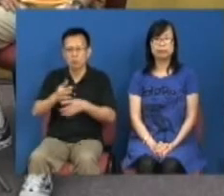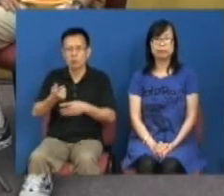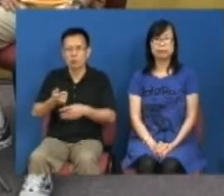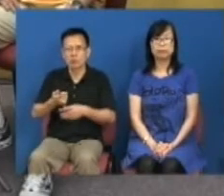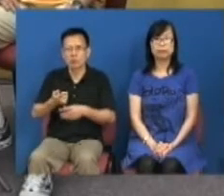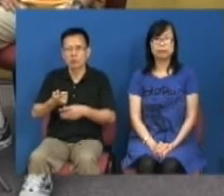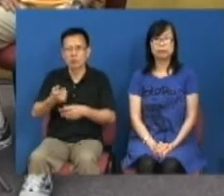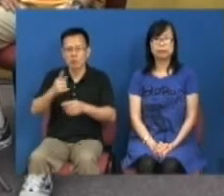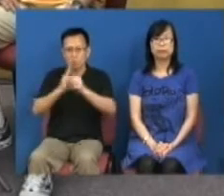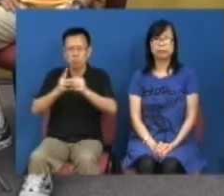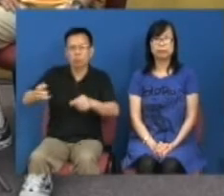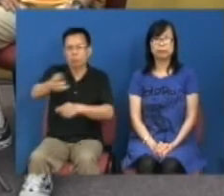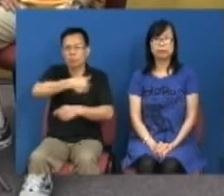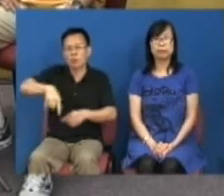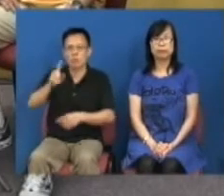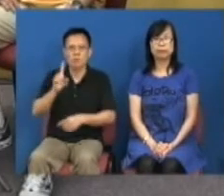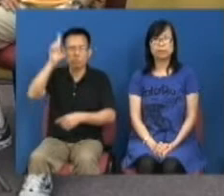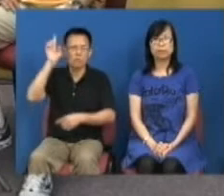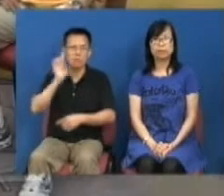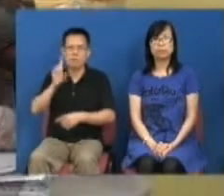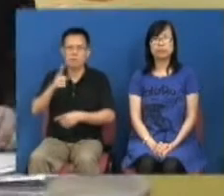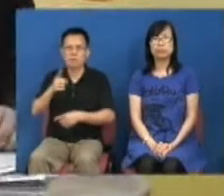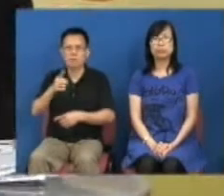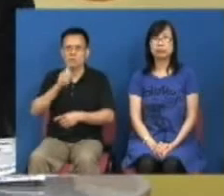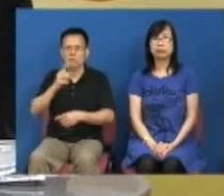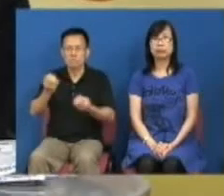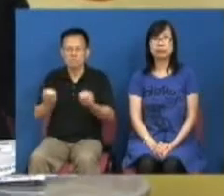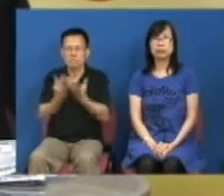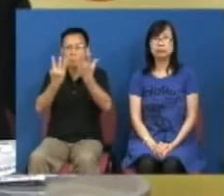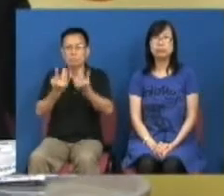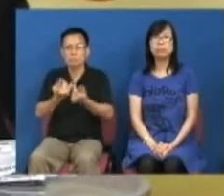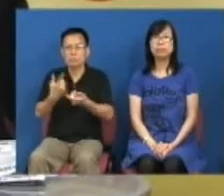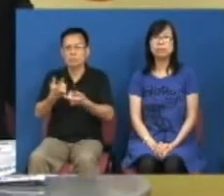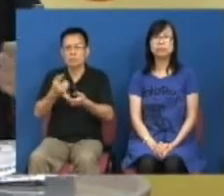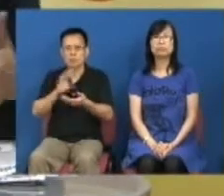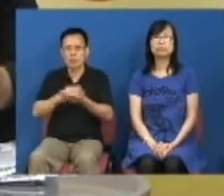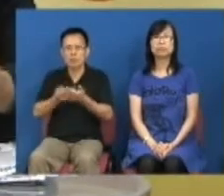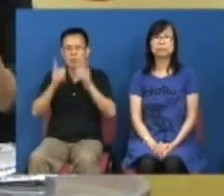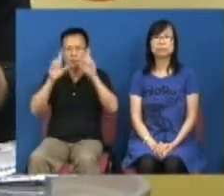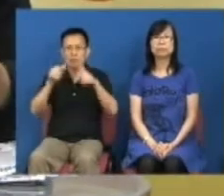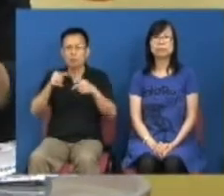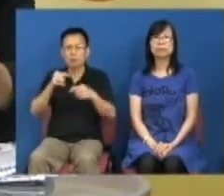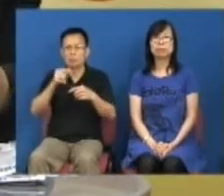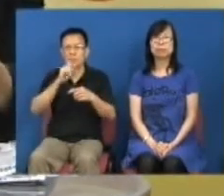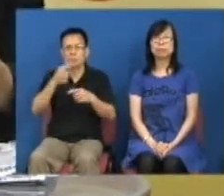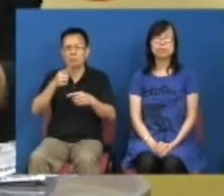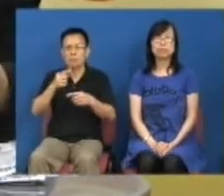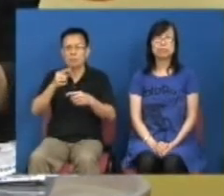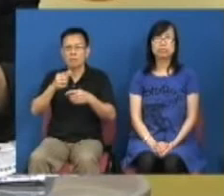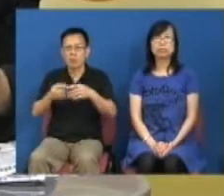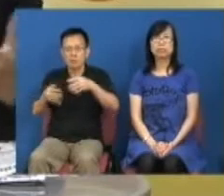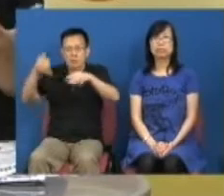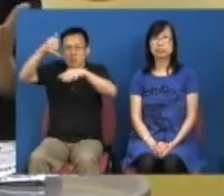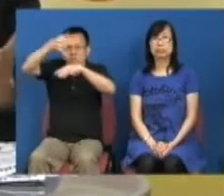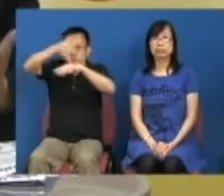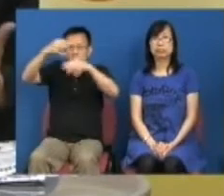在中环曾经上星期都发生了一惨剧很多人都问但回答不了没有答案是有人指使他擒上天桥